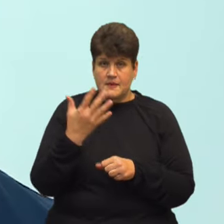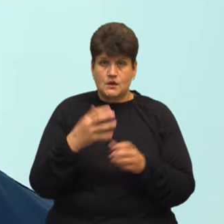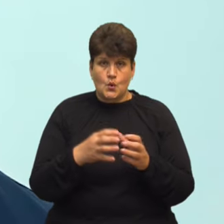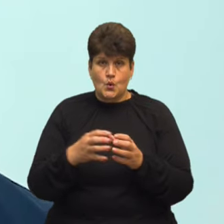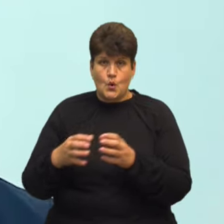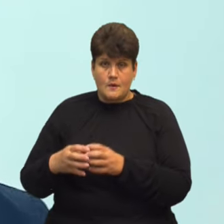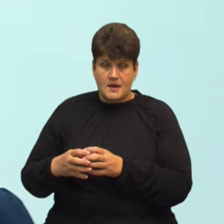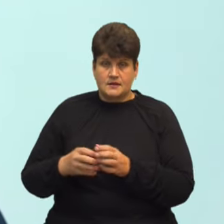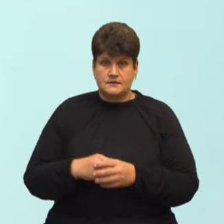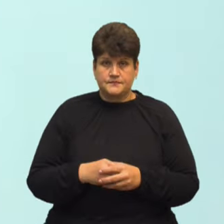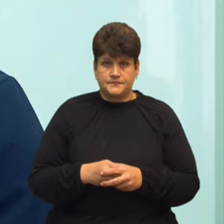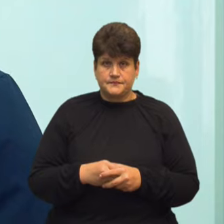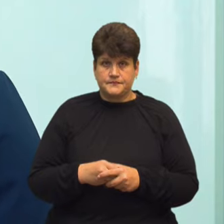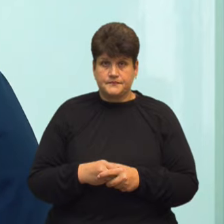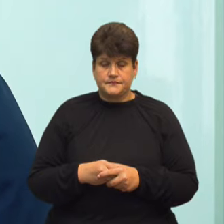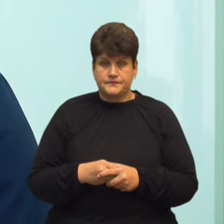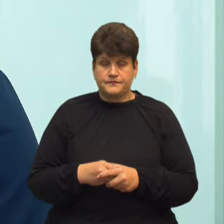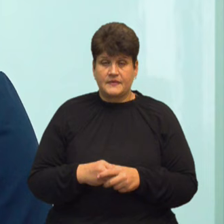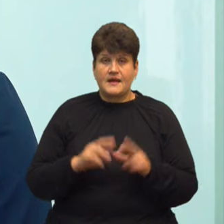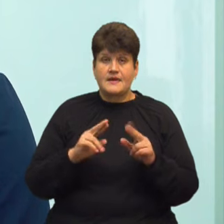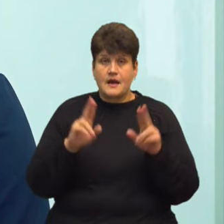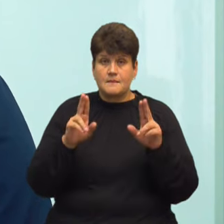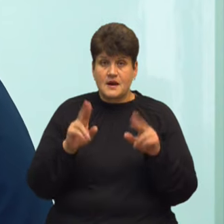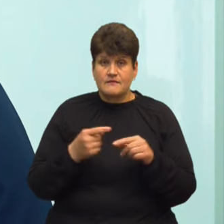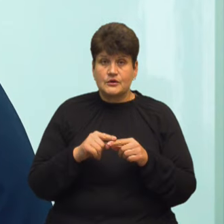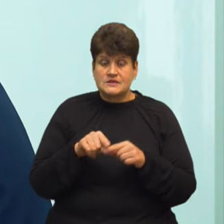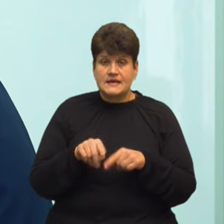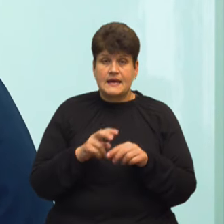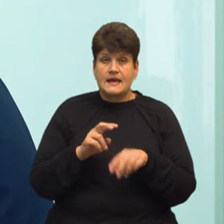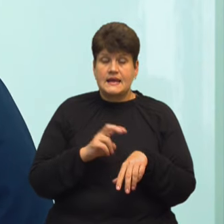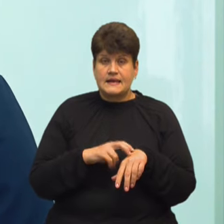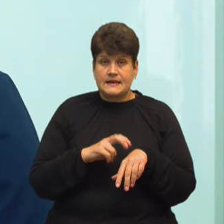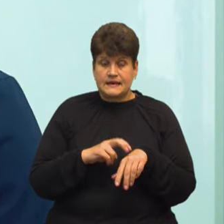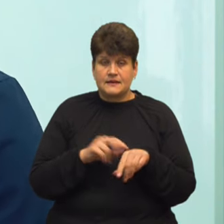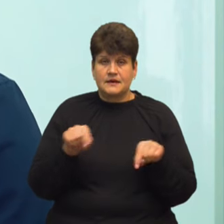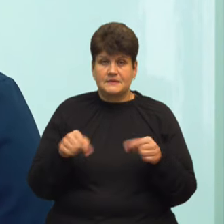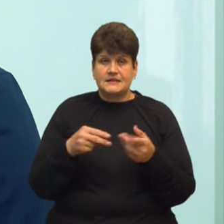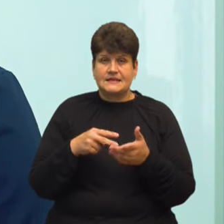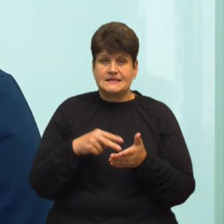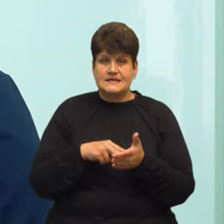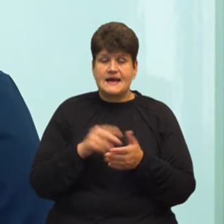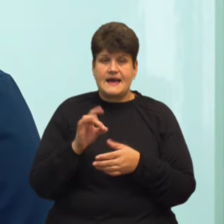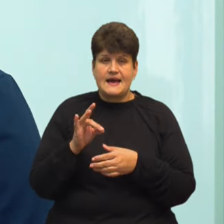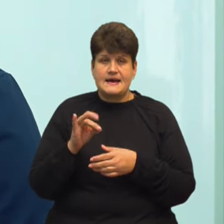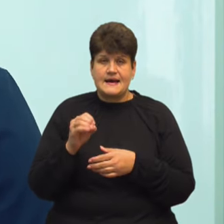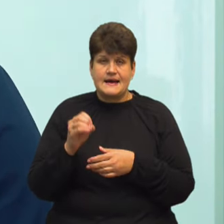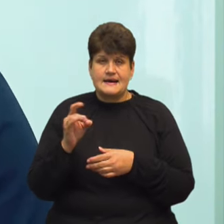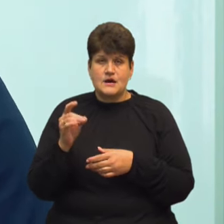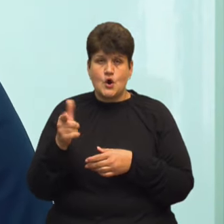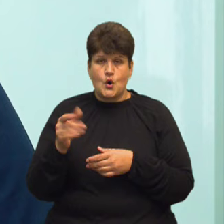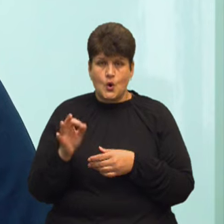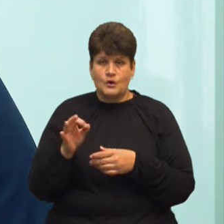каже Петро Скобляк Як правило, це лікар фізичної та реабілітаційної медицини, це є ерготерапевт, фізичний терапевт